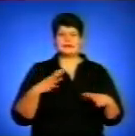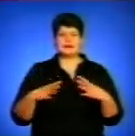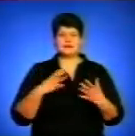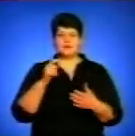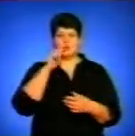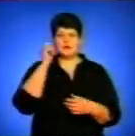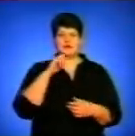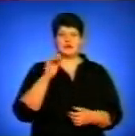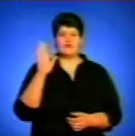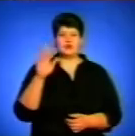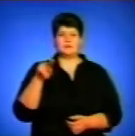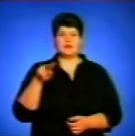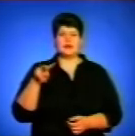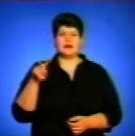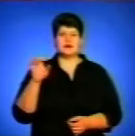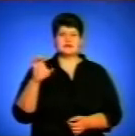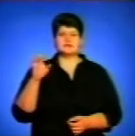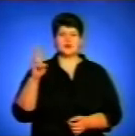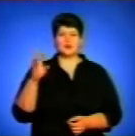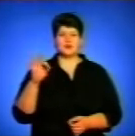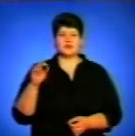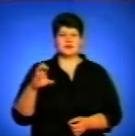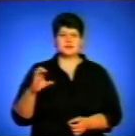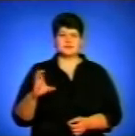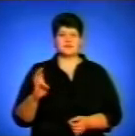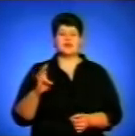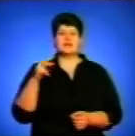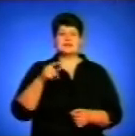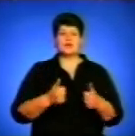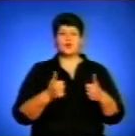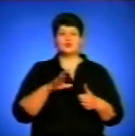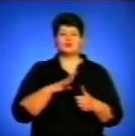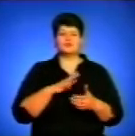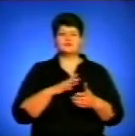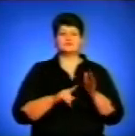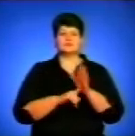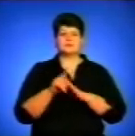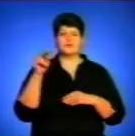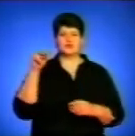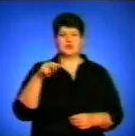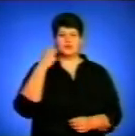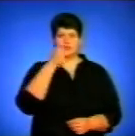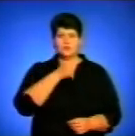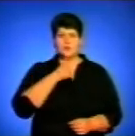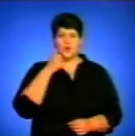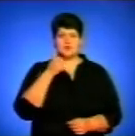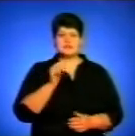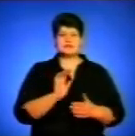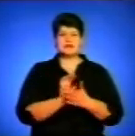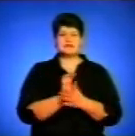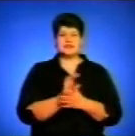Володимир Пласконіс. Цей конкурс був заснований у 2000 році, з ініціативи «Разити вільне